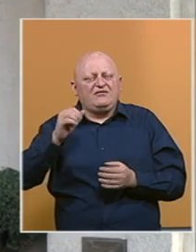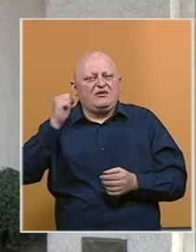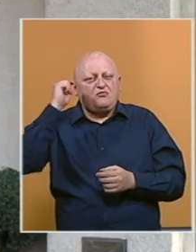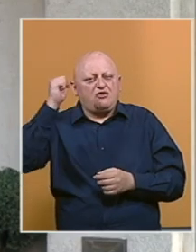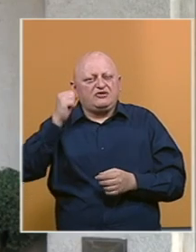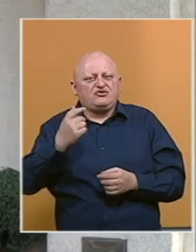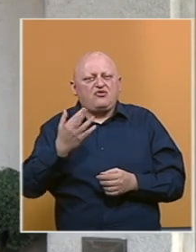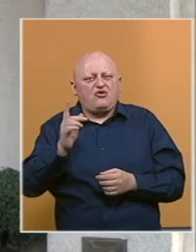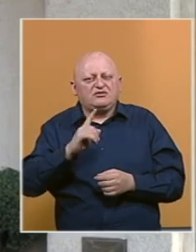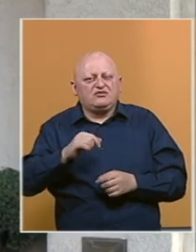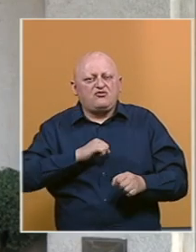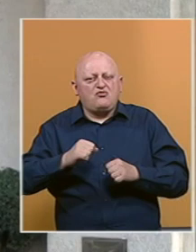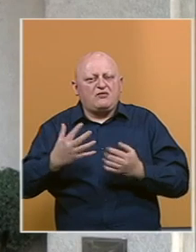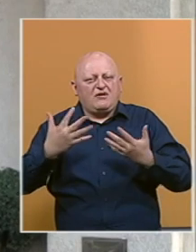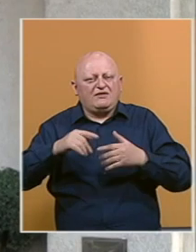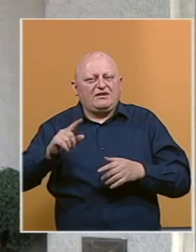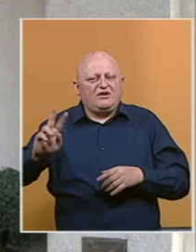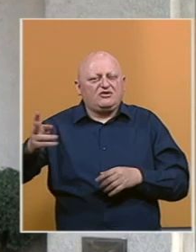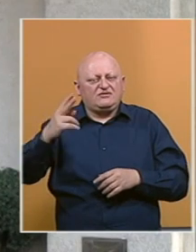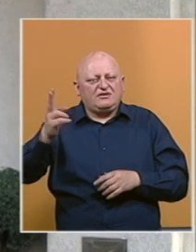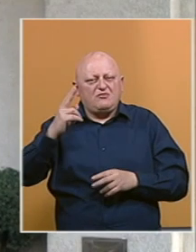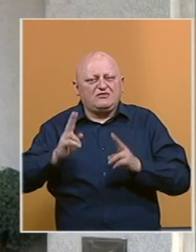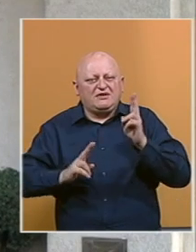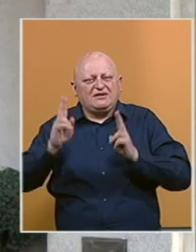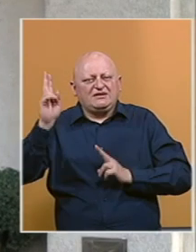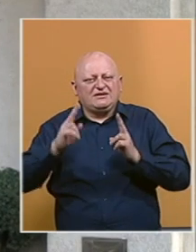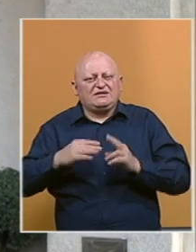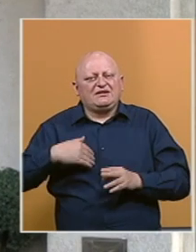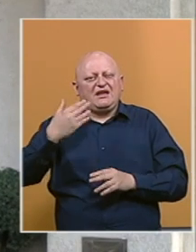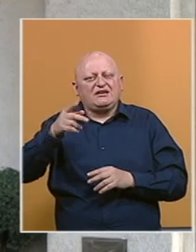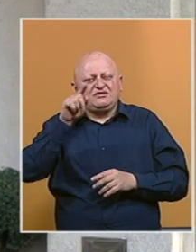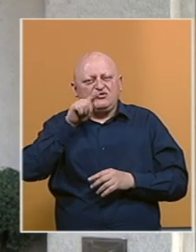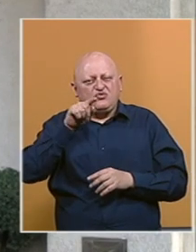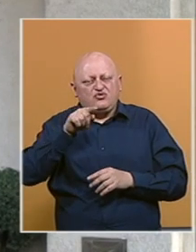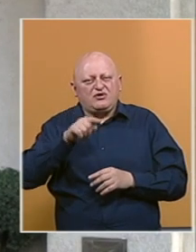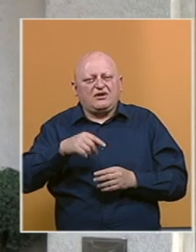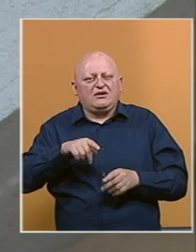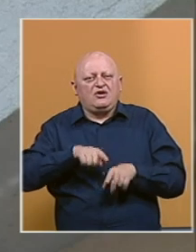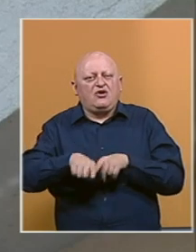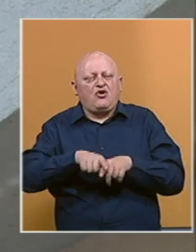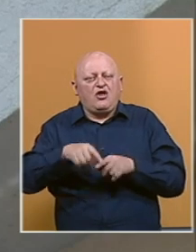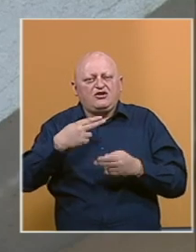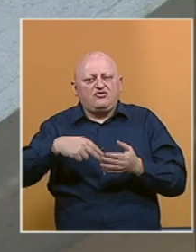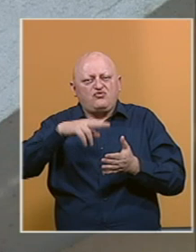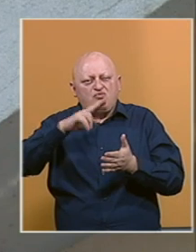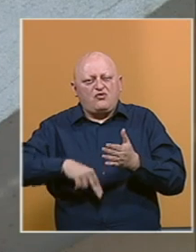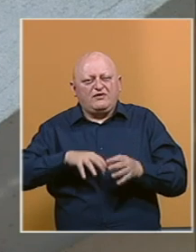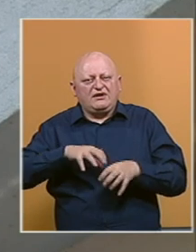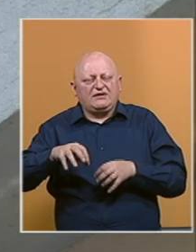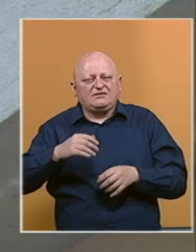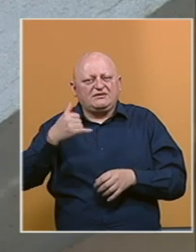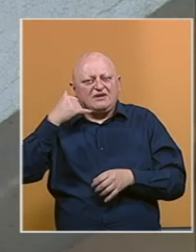najavljuje proteste ukoliko se uprava kompanije ne odazove pozivima na sastanak najkasnije do utorka. Kolektivni ugovor